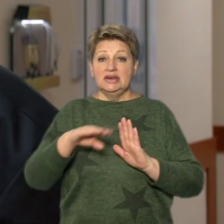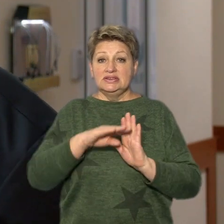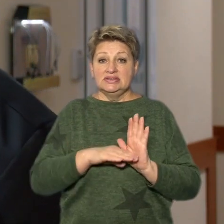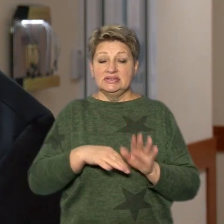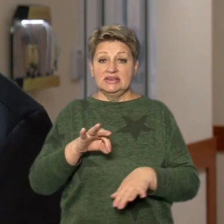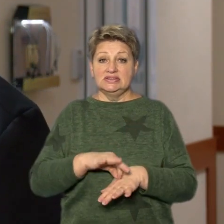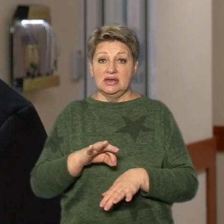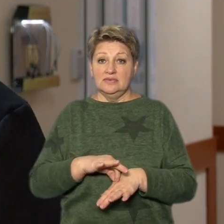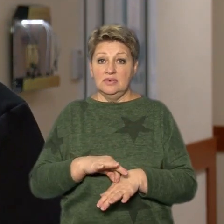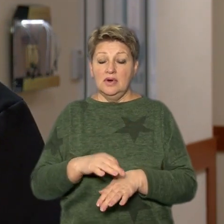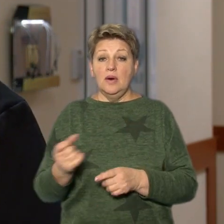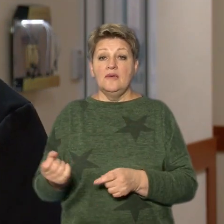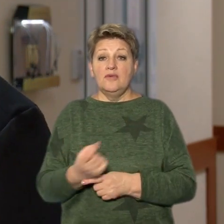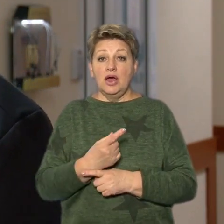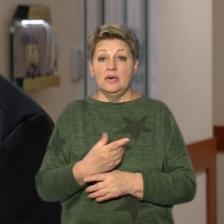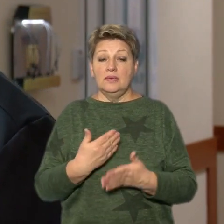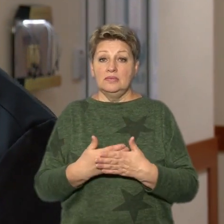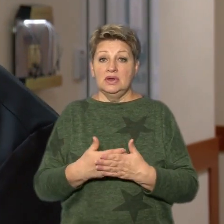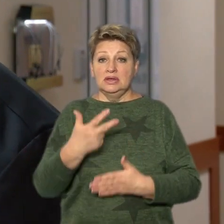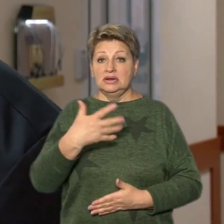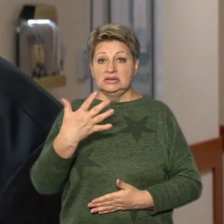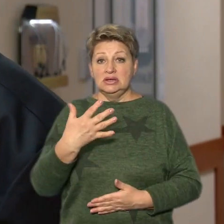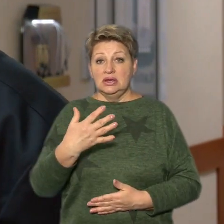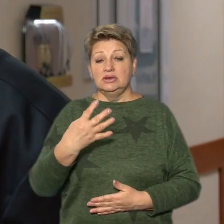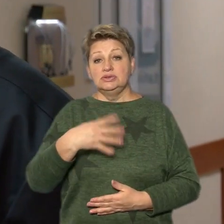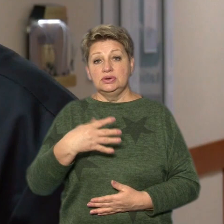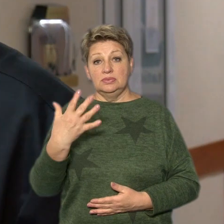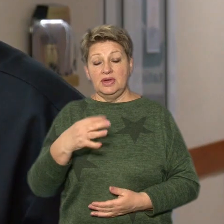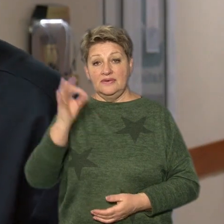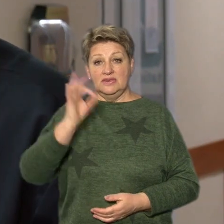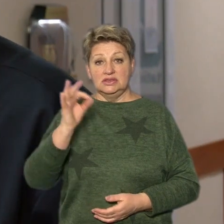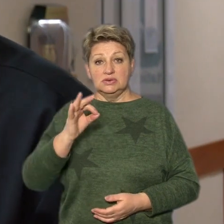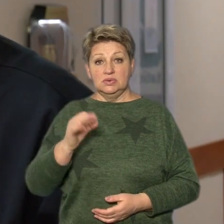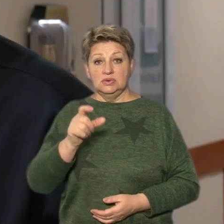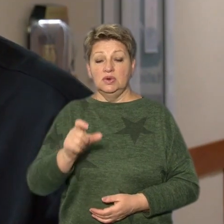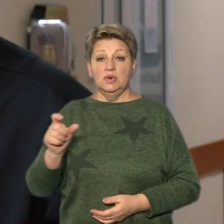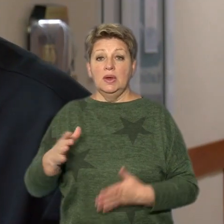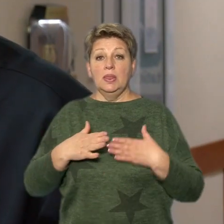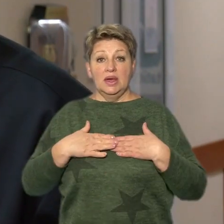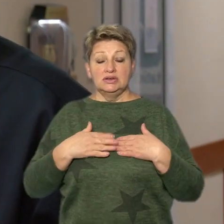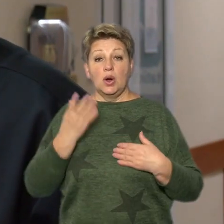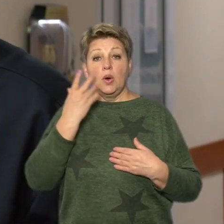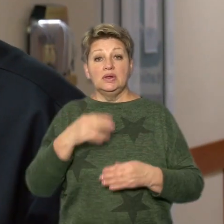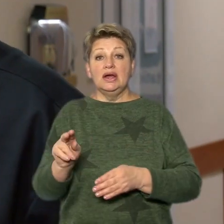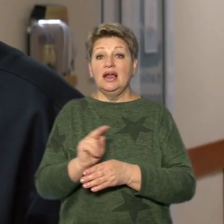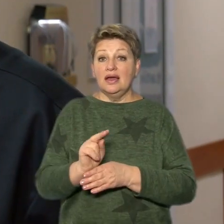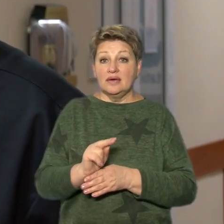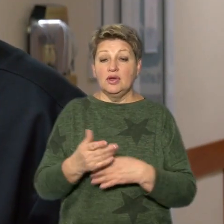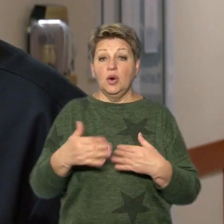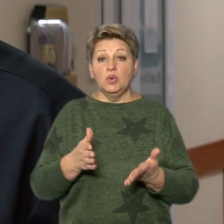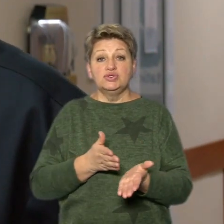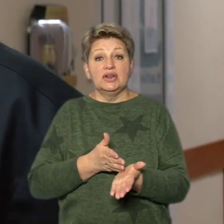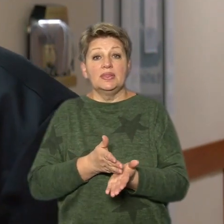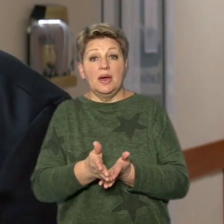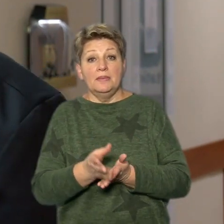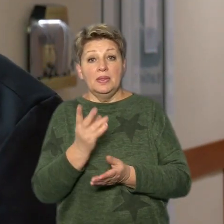виявляється близько 45% пацієнтів наших. Коли лікування вже направлене на